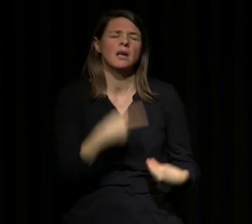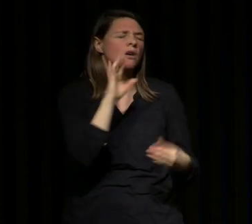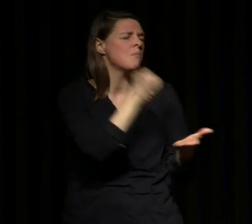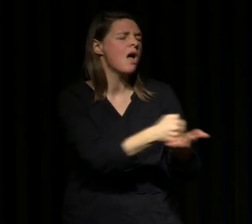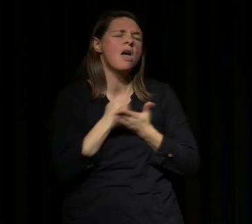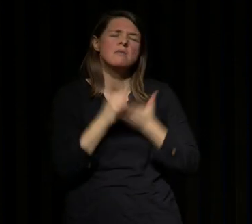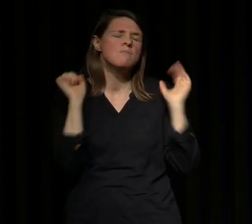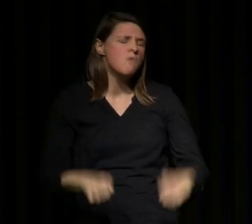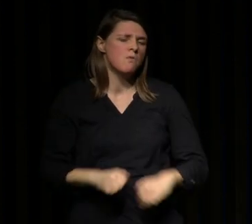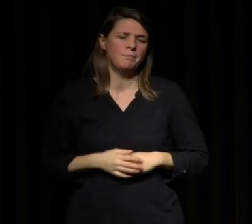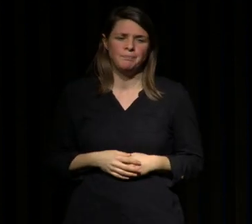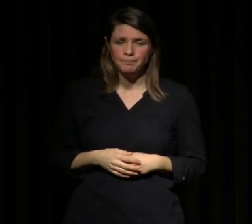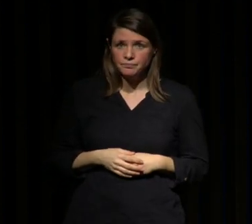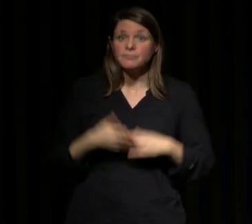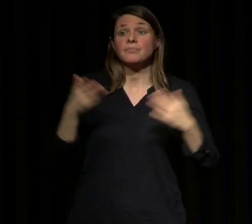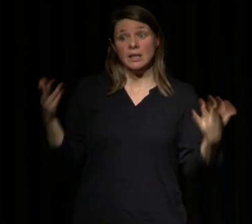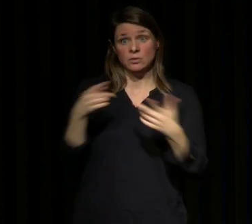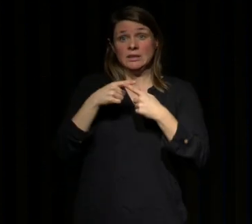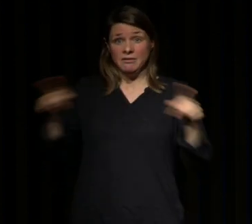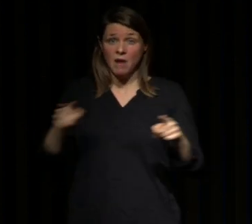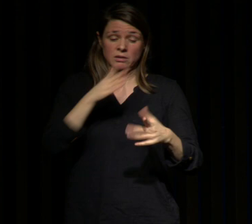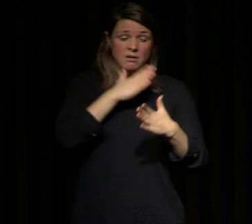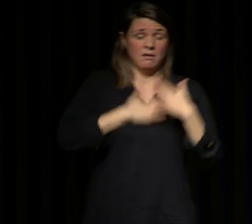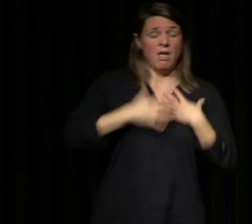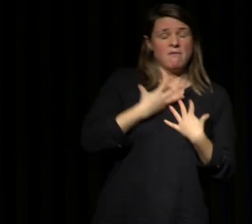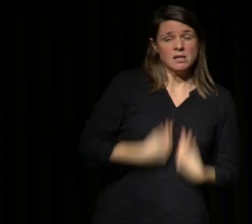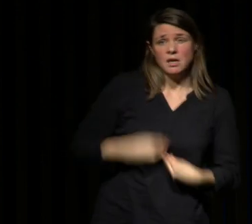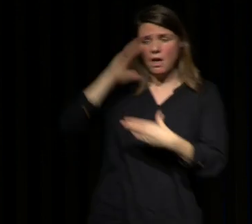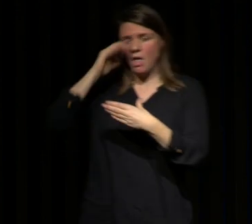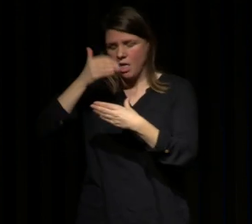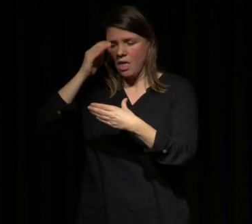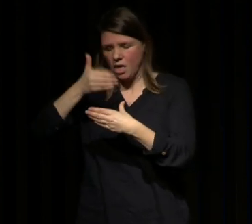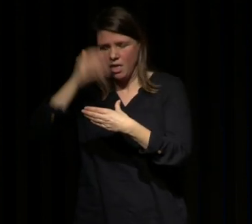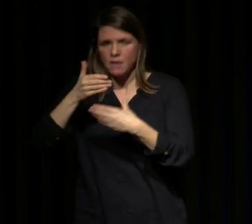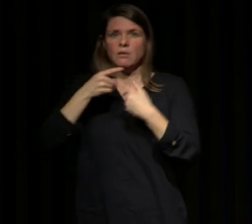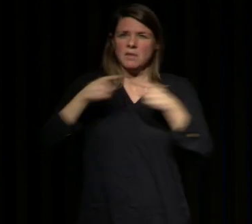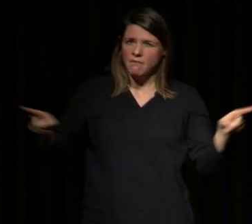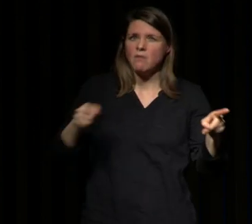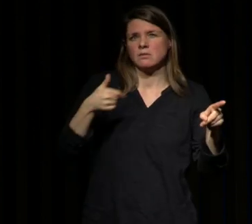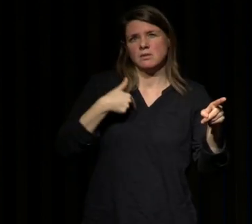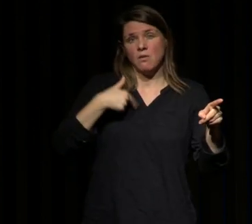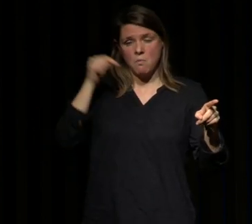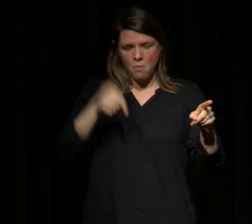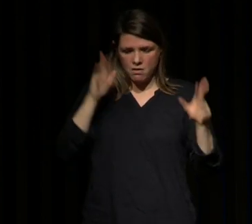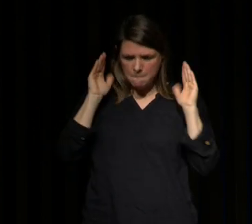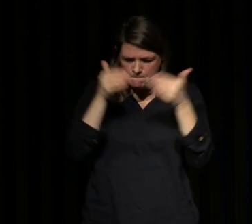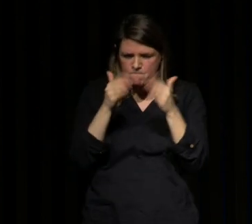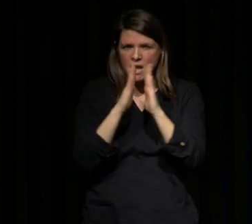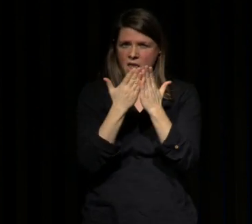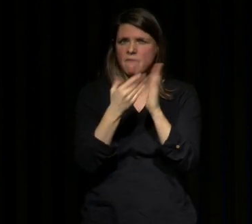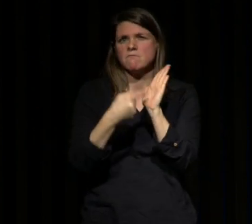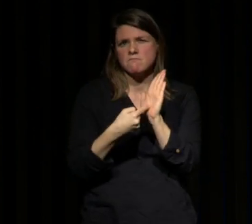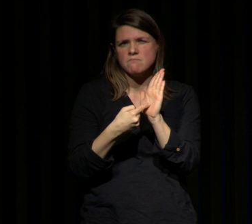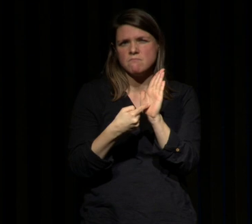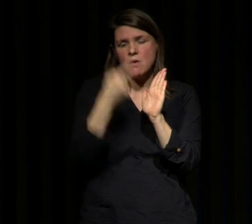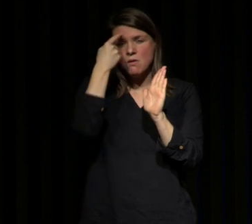moi et donc cette différence entre la fatigue et la somnolence c'est aussi un point auquel je me suis beaucoup attaché dans mon livre pour